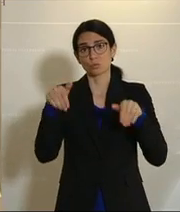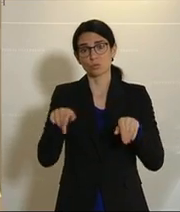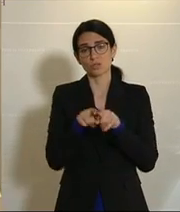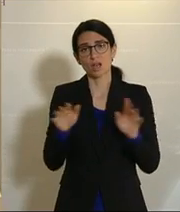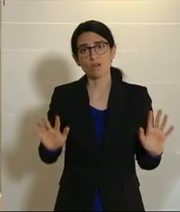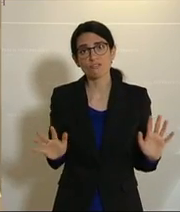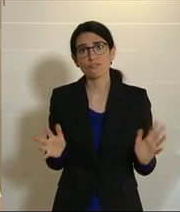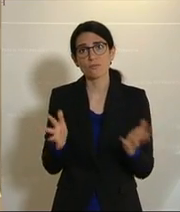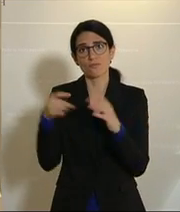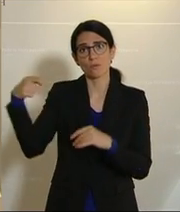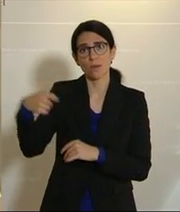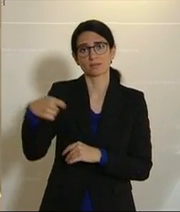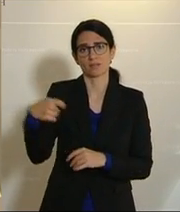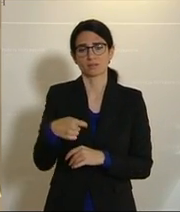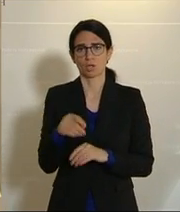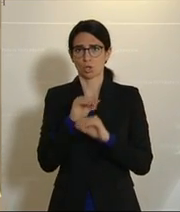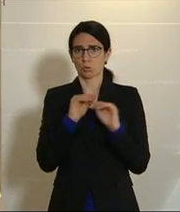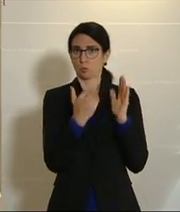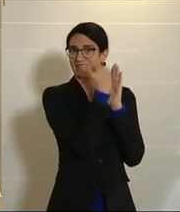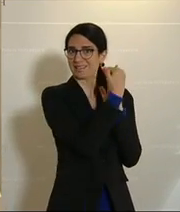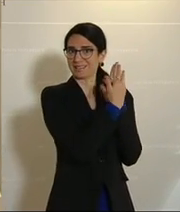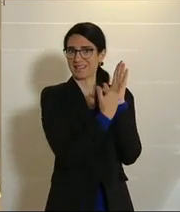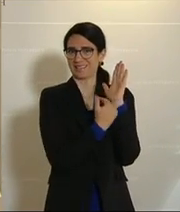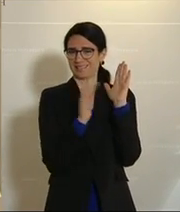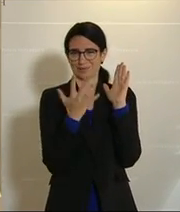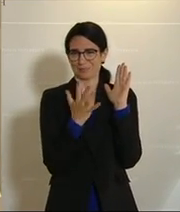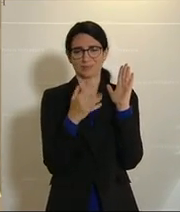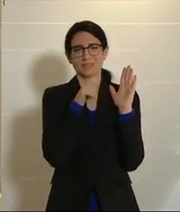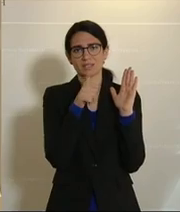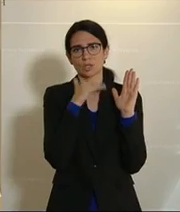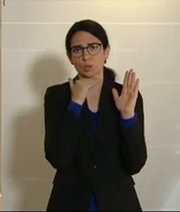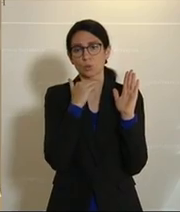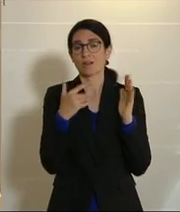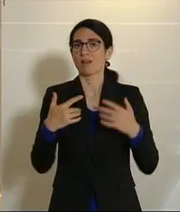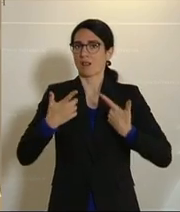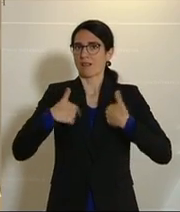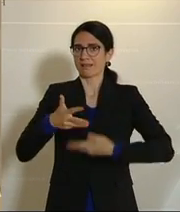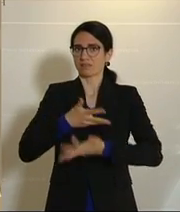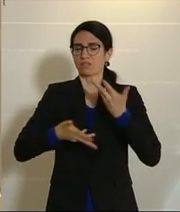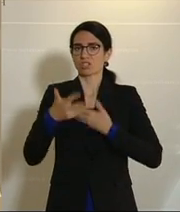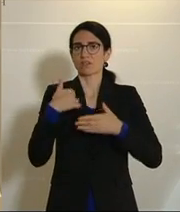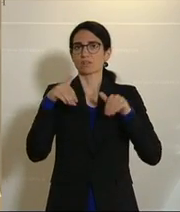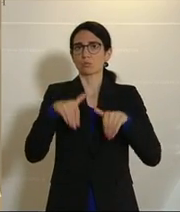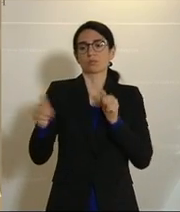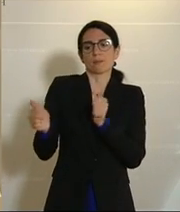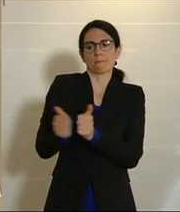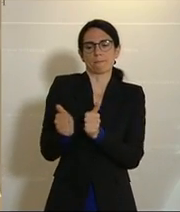durch sozusagen durch logistische Maßnahmen, es muss auch sozusagen die Landwirtschaft als Partner im Boot sein.